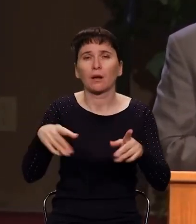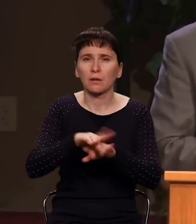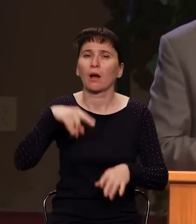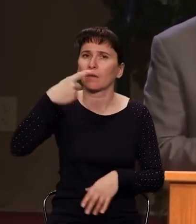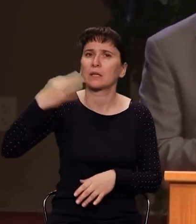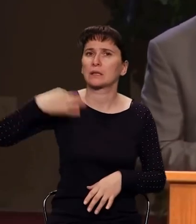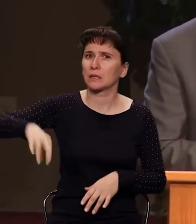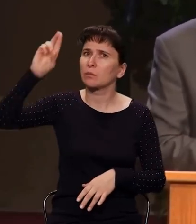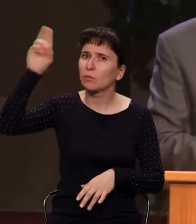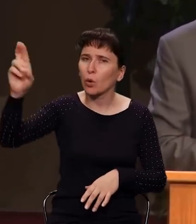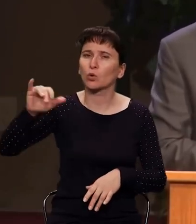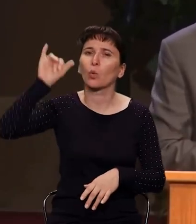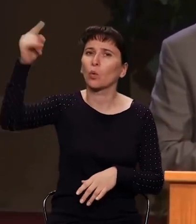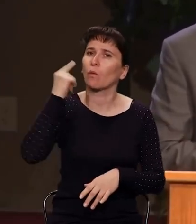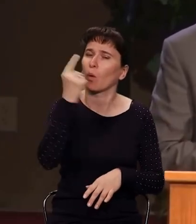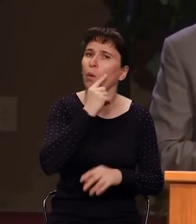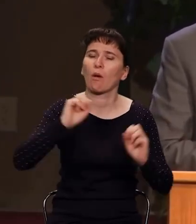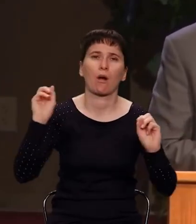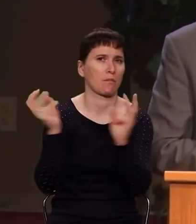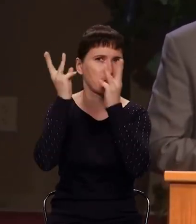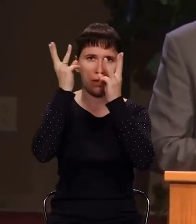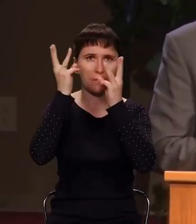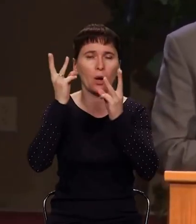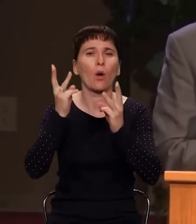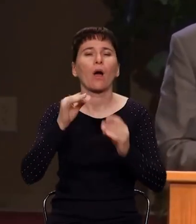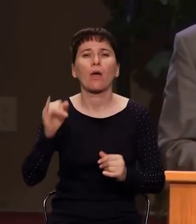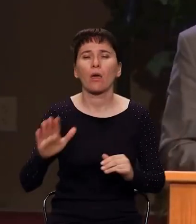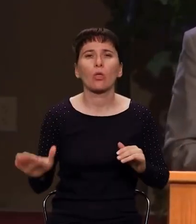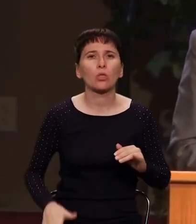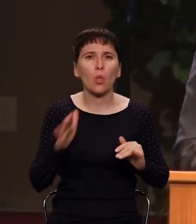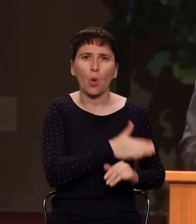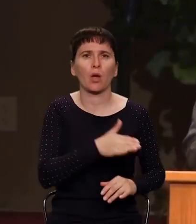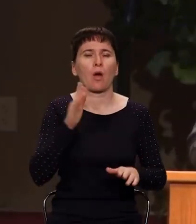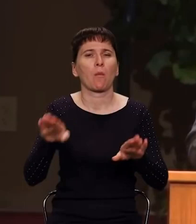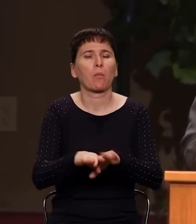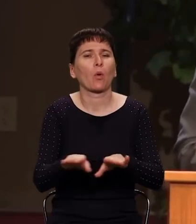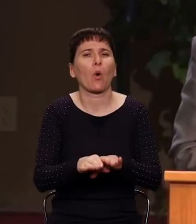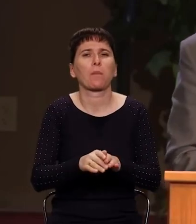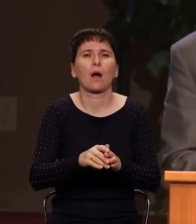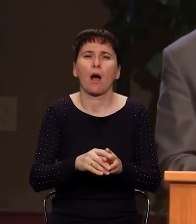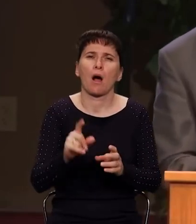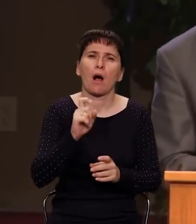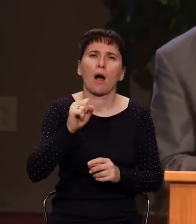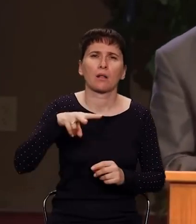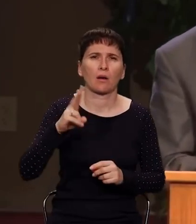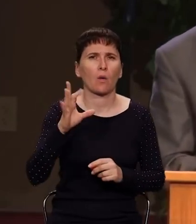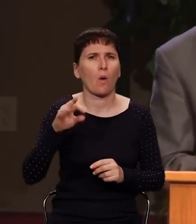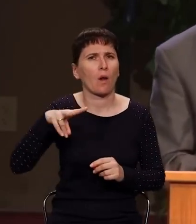у Которого очи, как пламень огненный, и ноги подобны Халкаливану, знаю Твои дела,